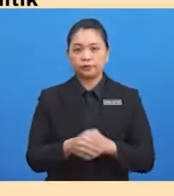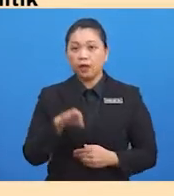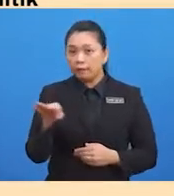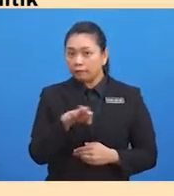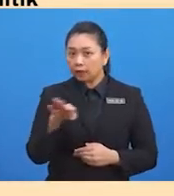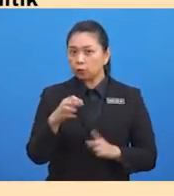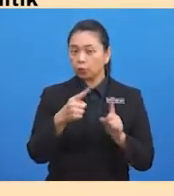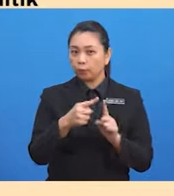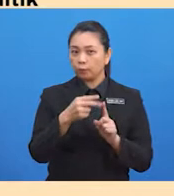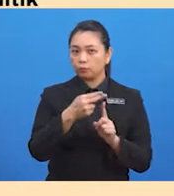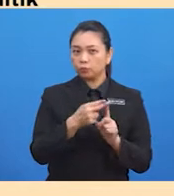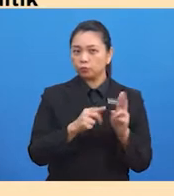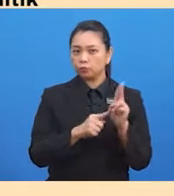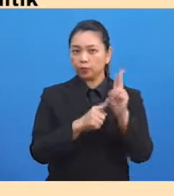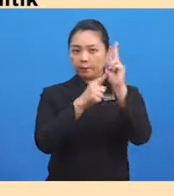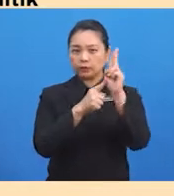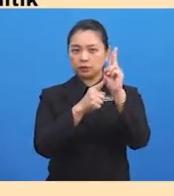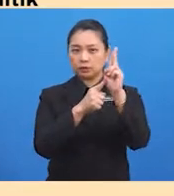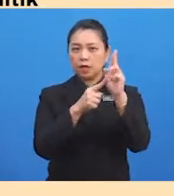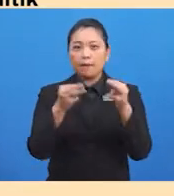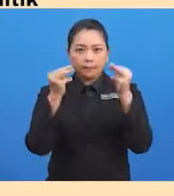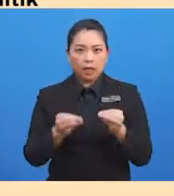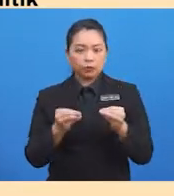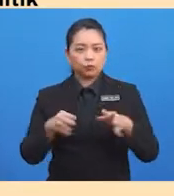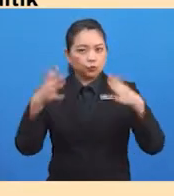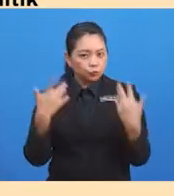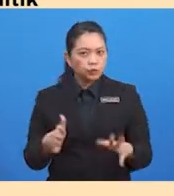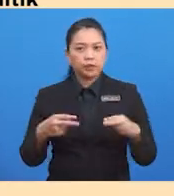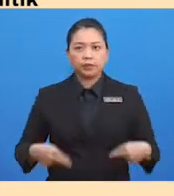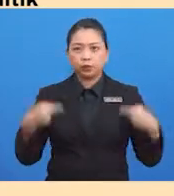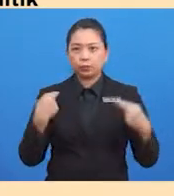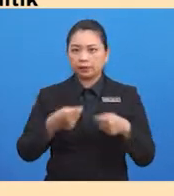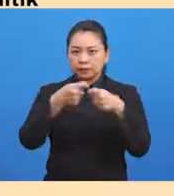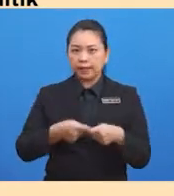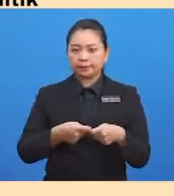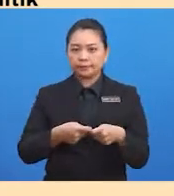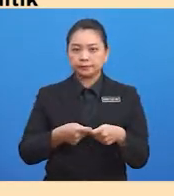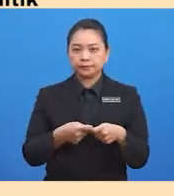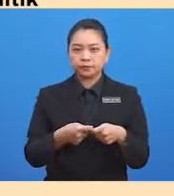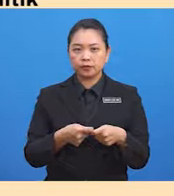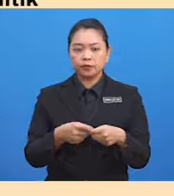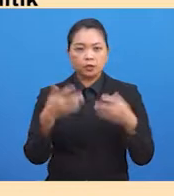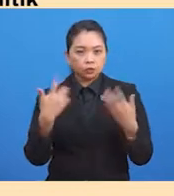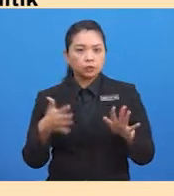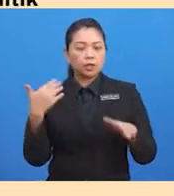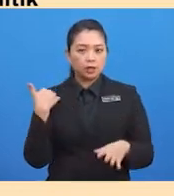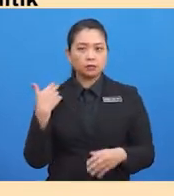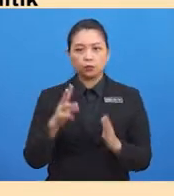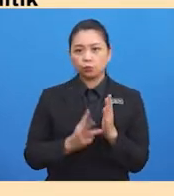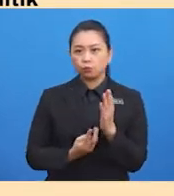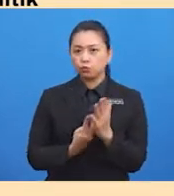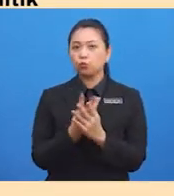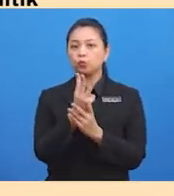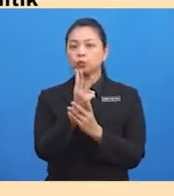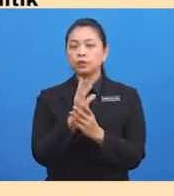manusia mula hidup menetap. Ini telah mewujudkan sistem sosial yang lebih baik dan membolehkan